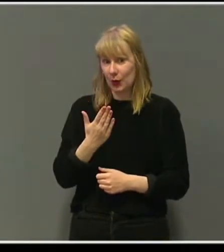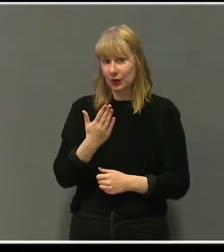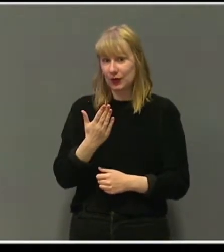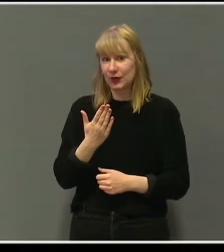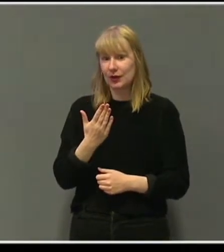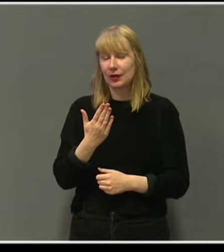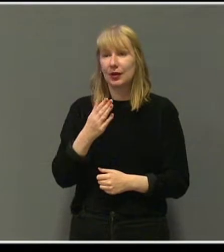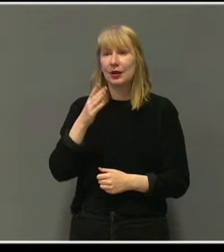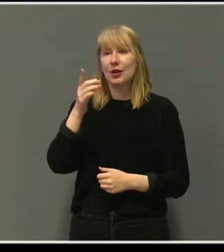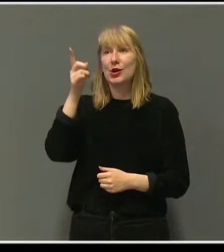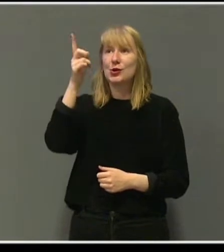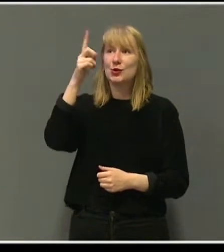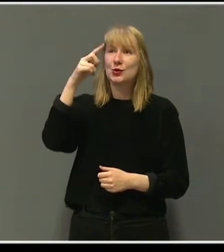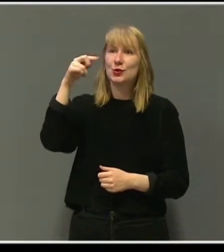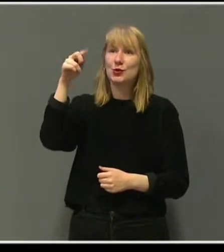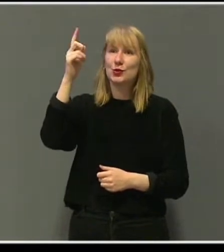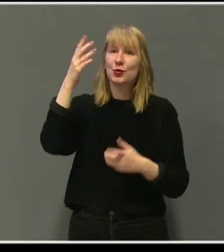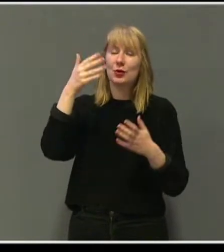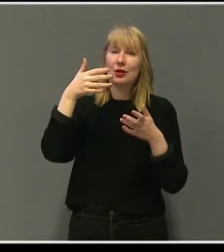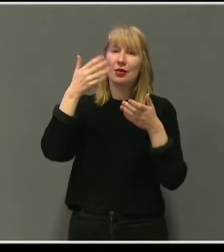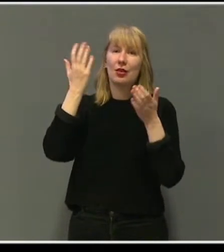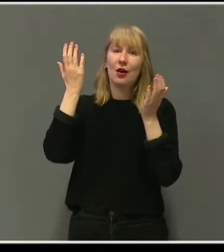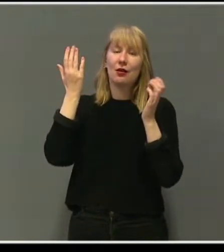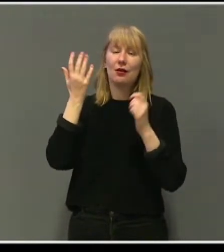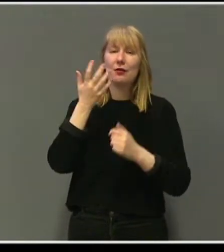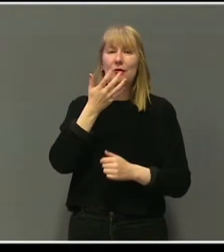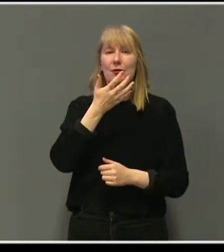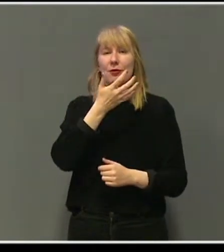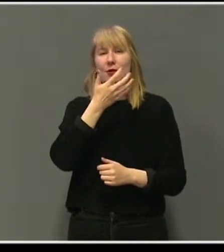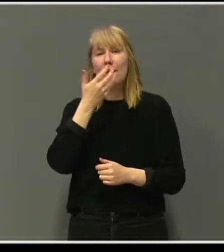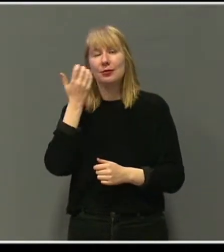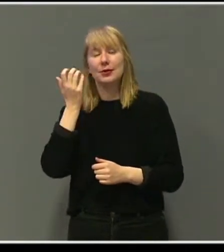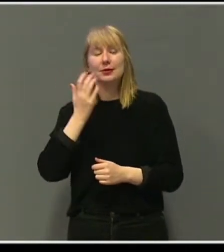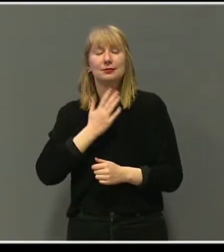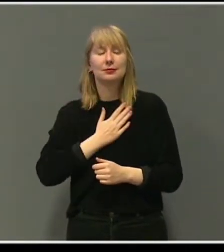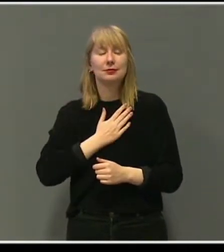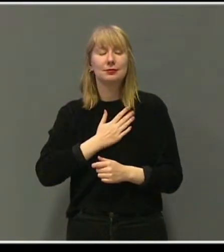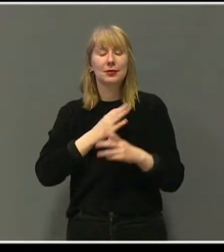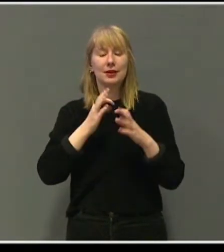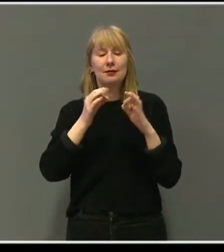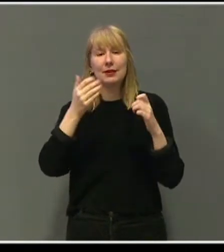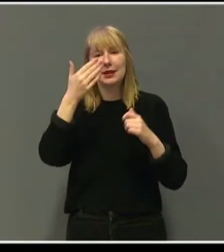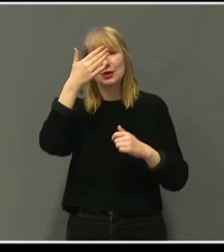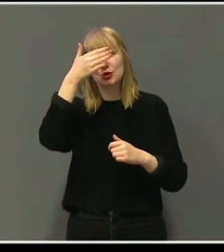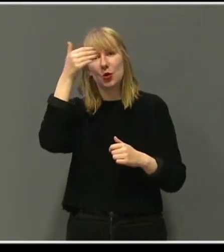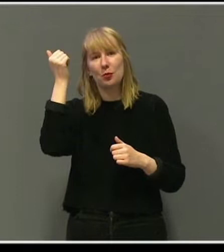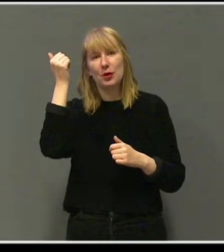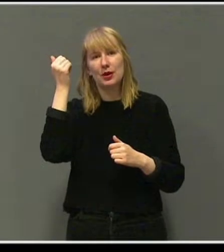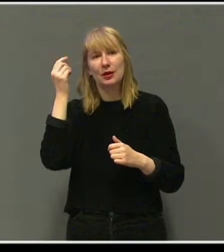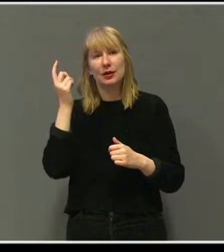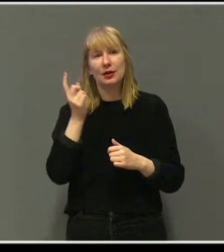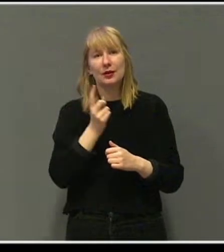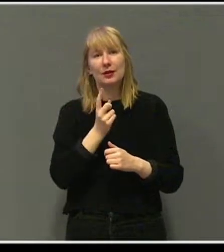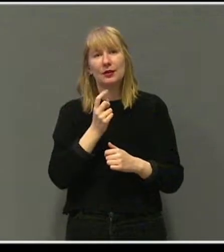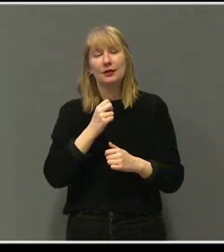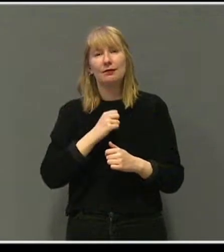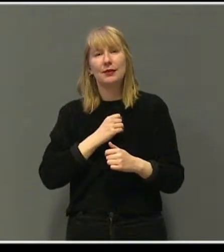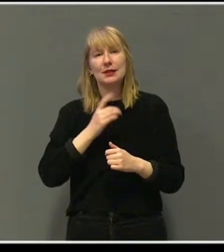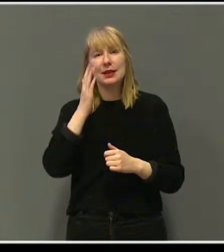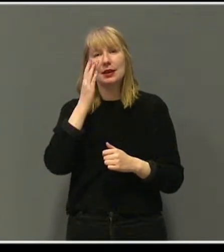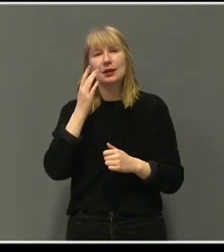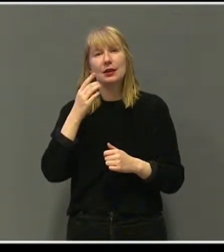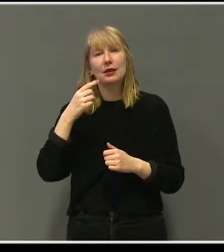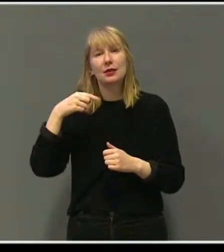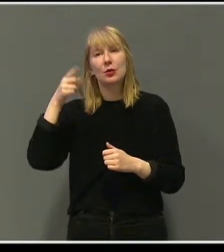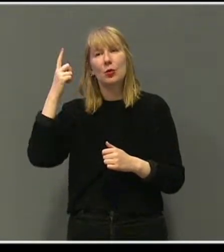disse solfyllte, varme, gode somrene. En sånn sommer vi ofte tenker på da vi tenker tilbake på